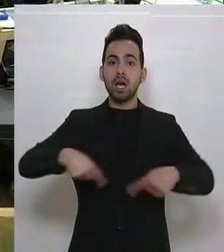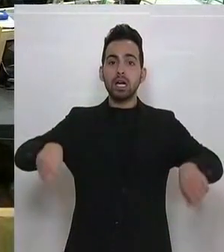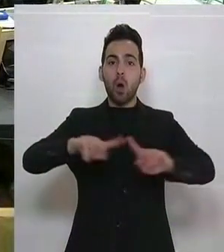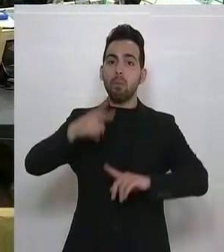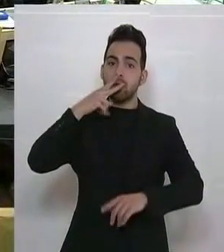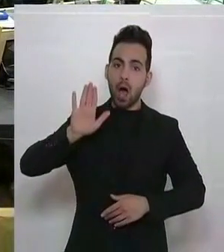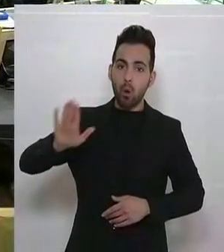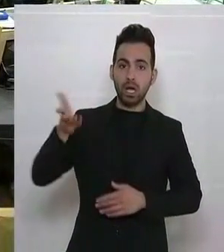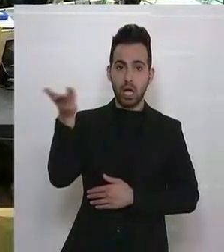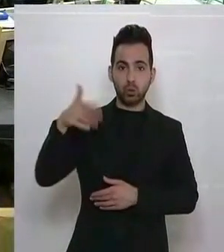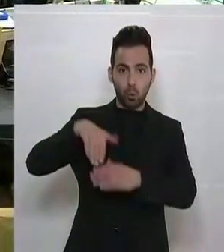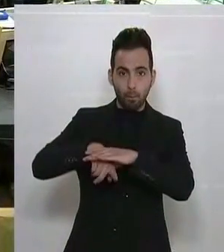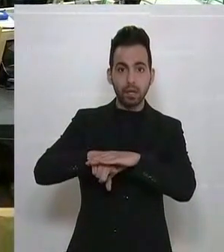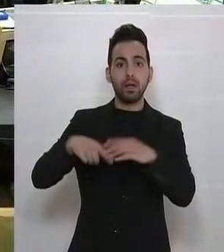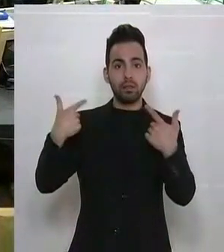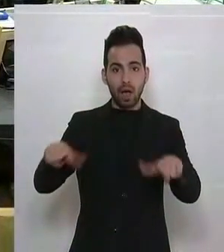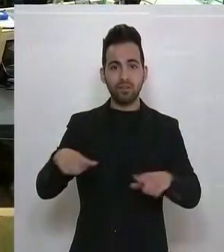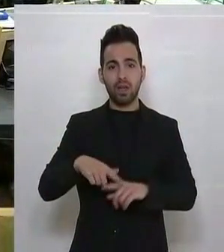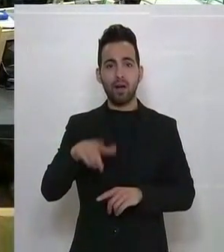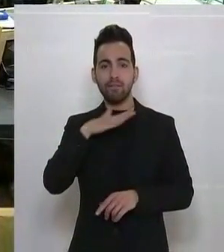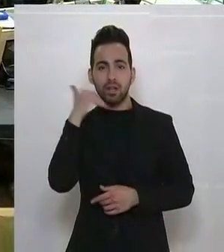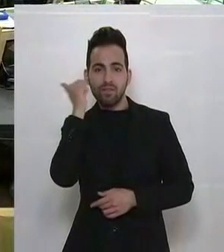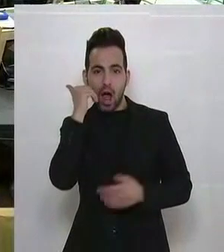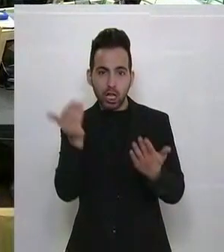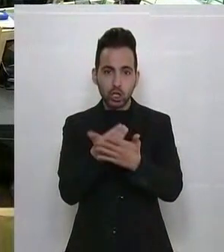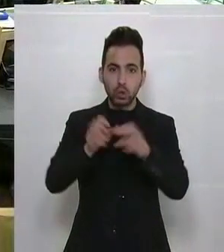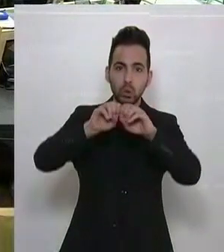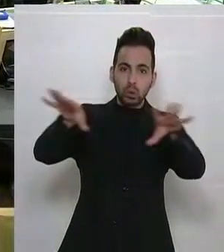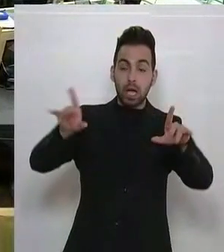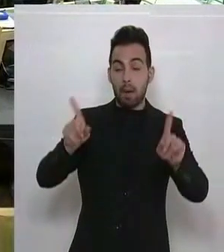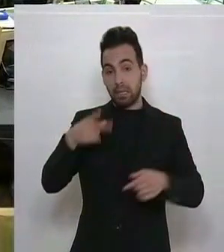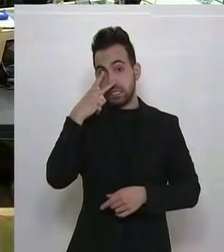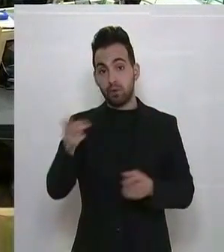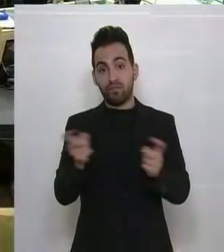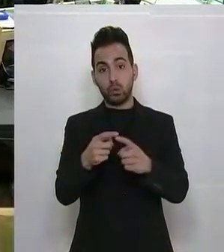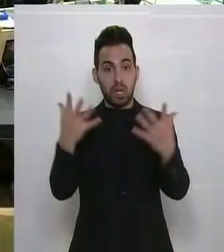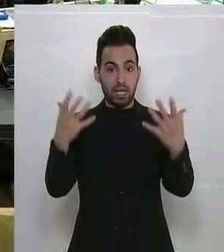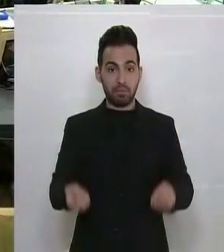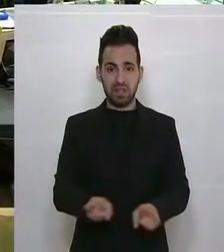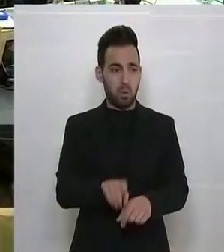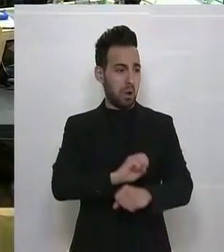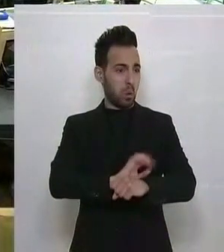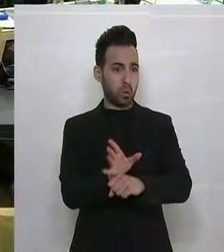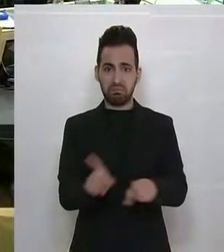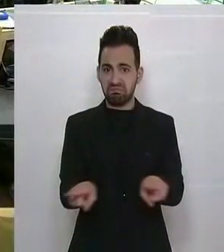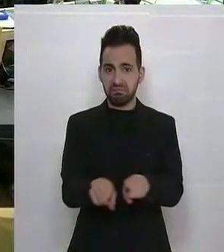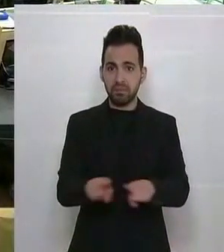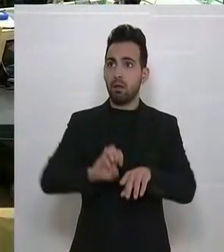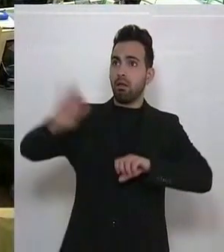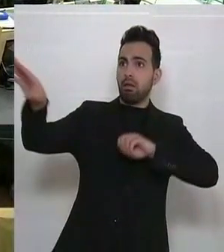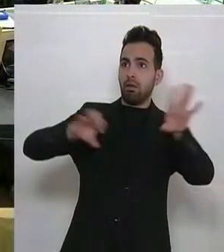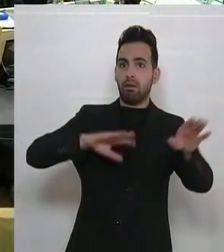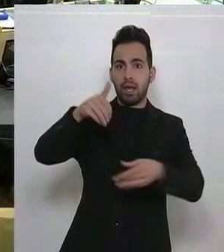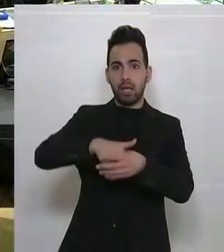der Gastronomie. Also da war halt sehr viel Fake News unterwegs, aber es funktioniert. Man sieht es ja auch bei Corona. Auch hier kann man halt,